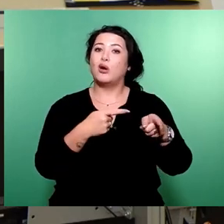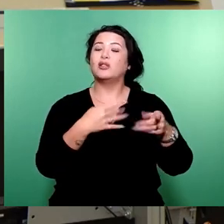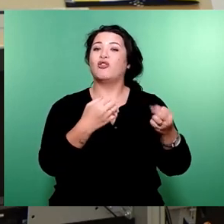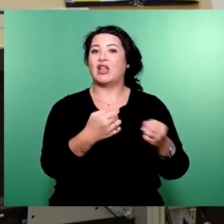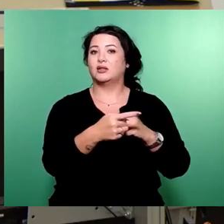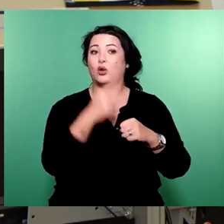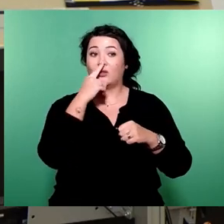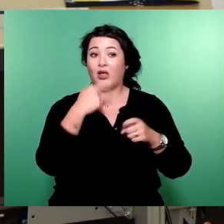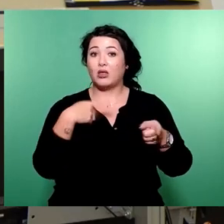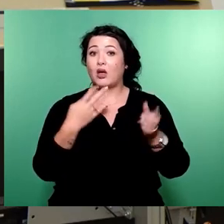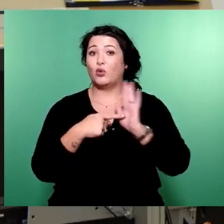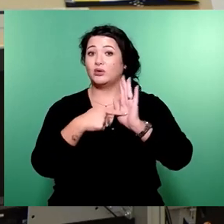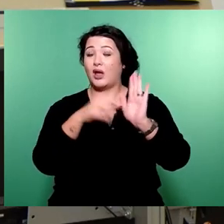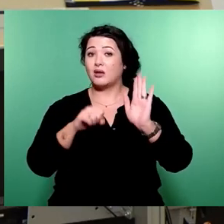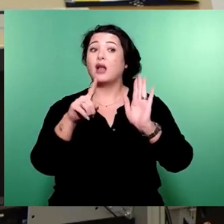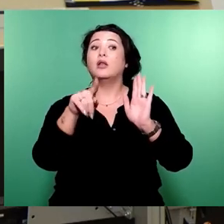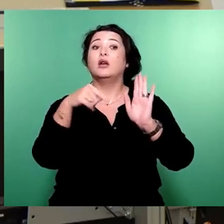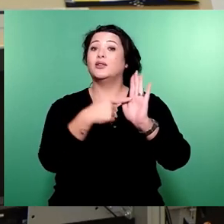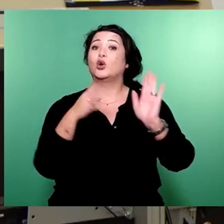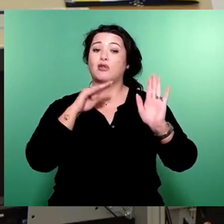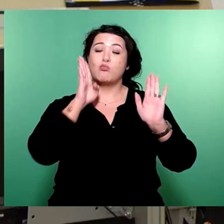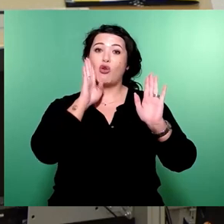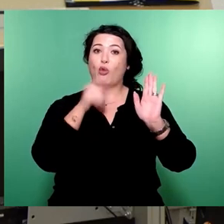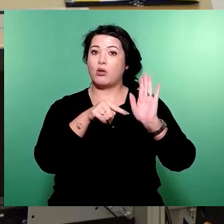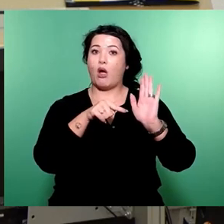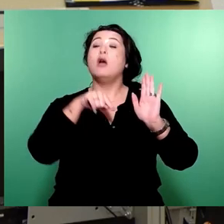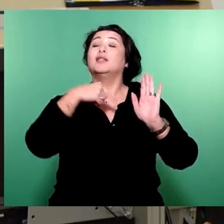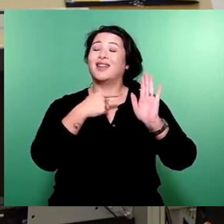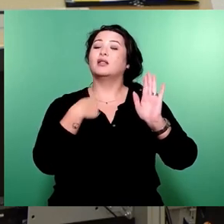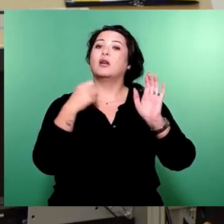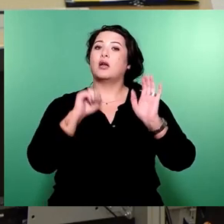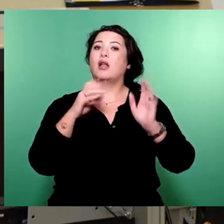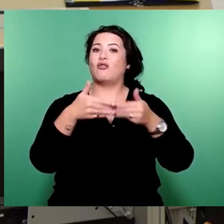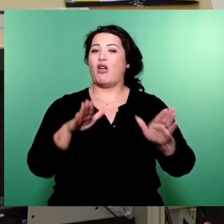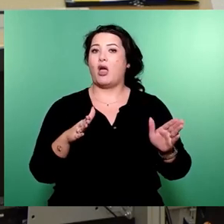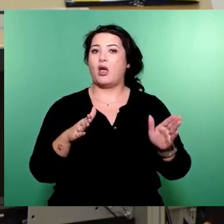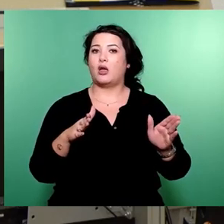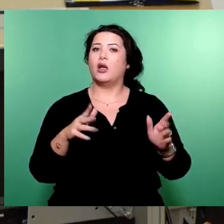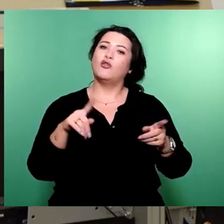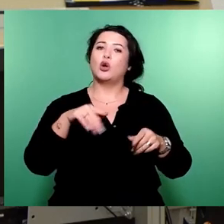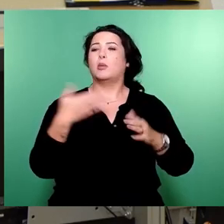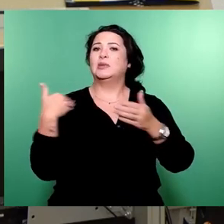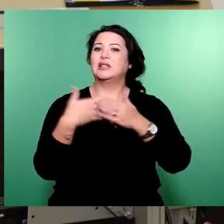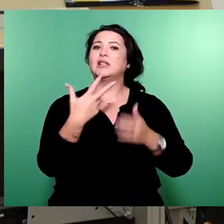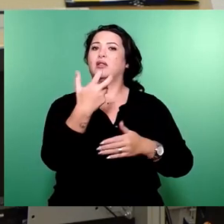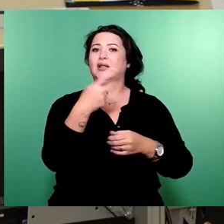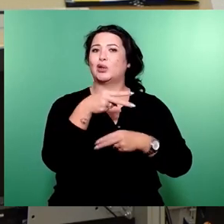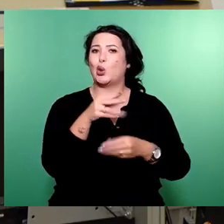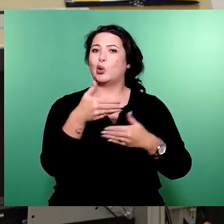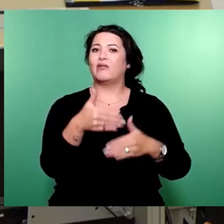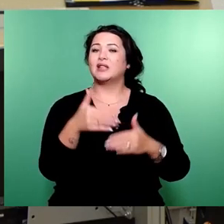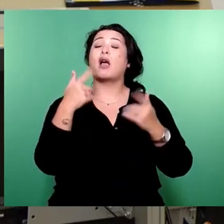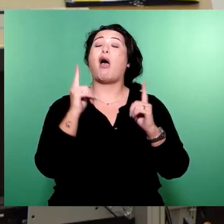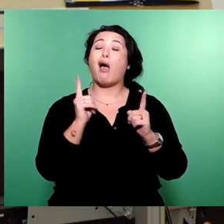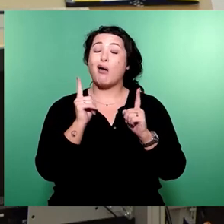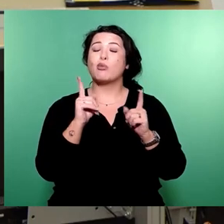haben, dann können Sie sich davon befreien lassen. Das war bisher eine Gebühr von 30 Euro, muss man vielleicht mal drüber reden, aber Sie können